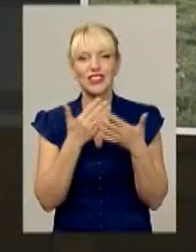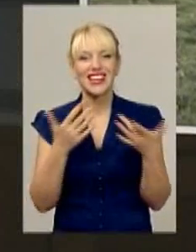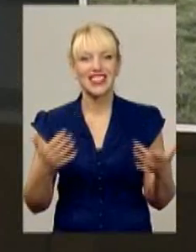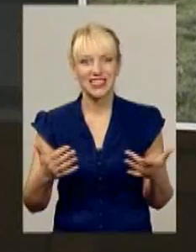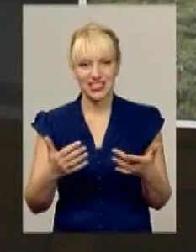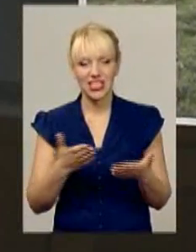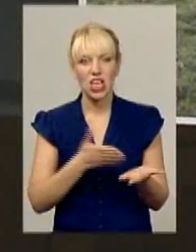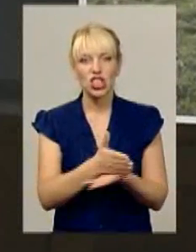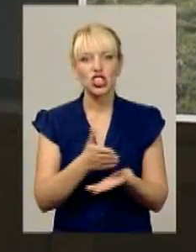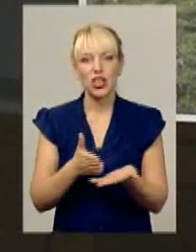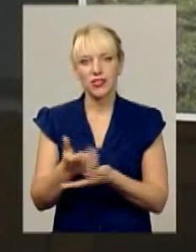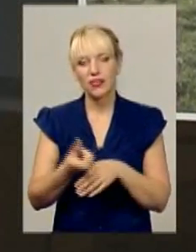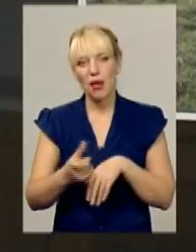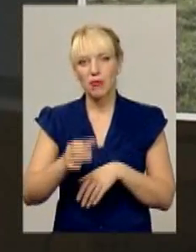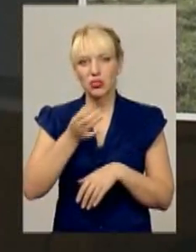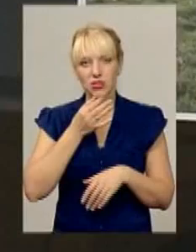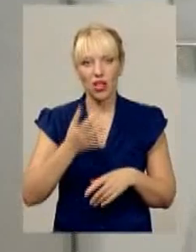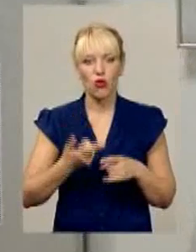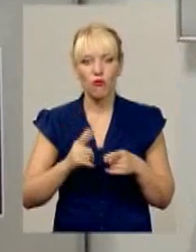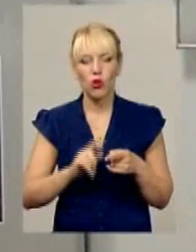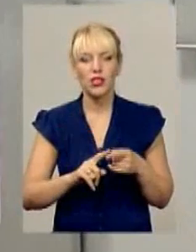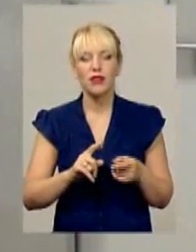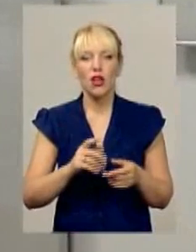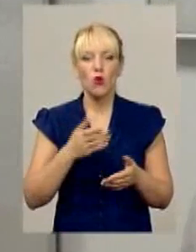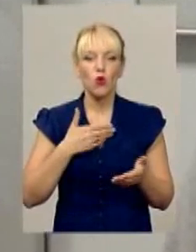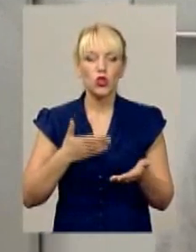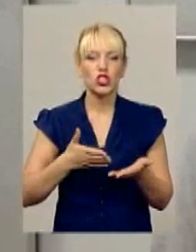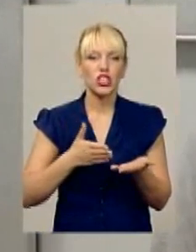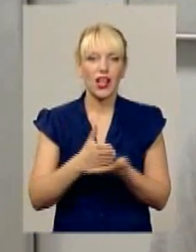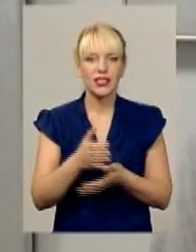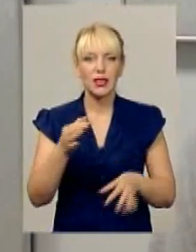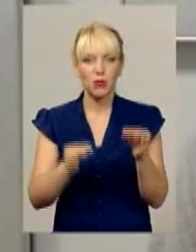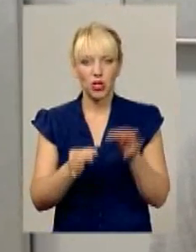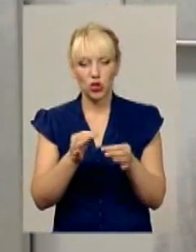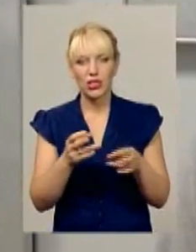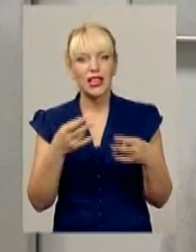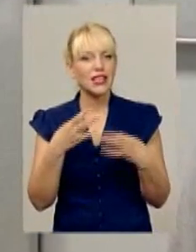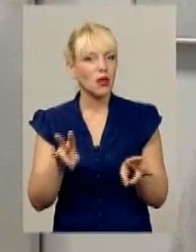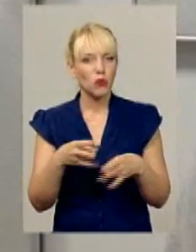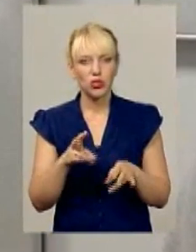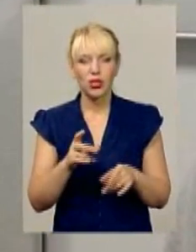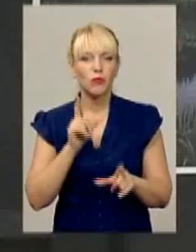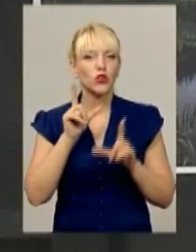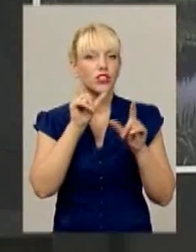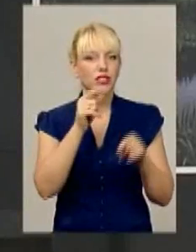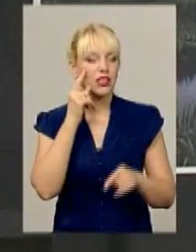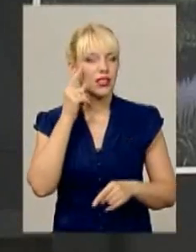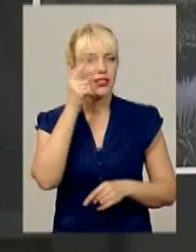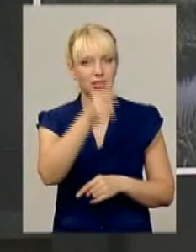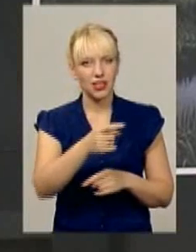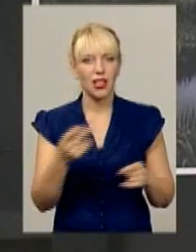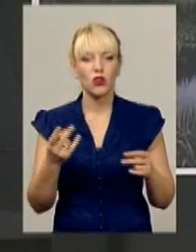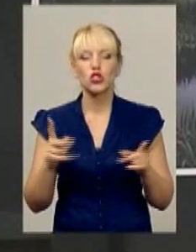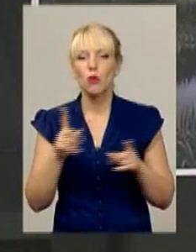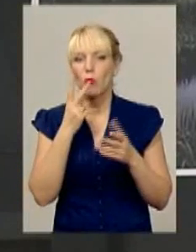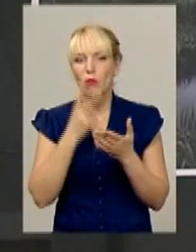з найбільшим задоволенням у жанрі пейзажу. Сам фотохудожник запевняє, не завжди потрібно їхати світ за очі, аби побачити красу.